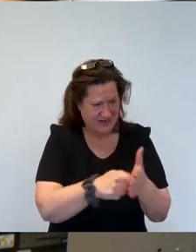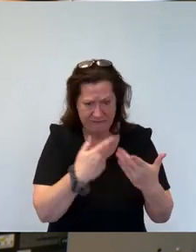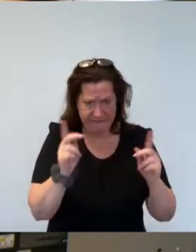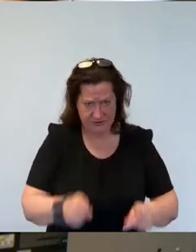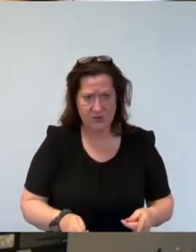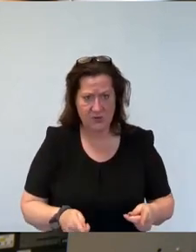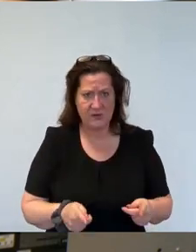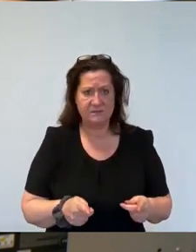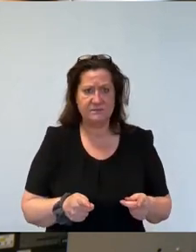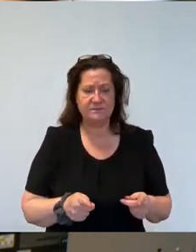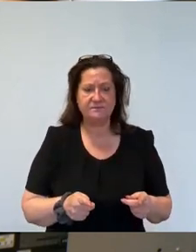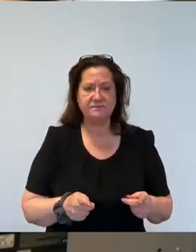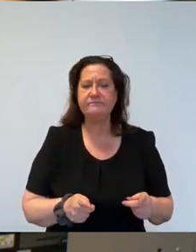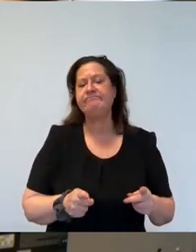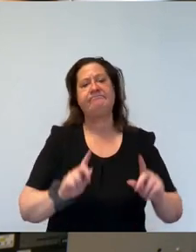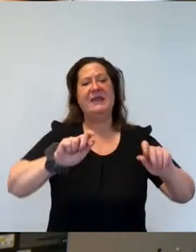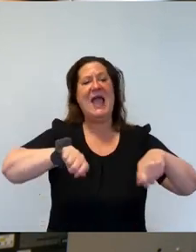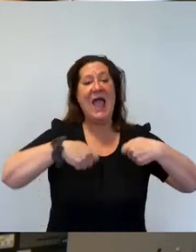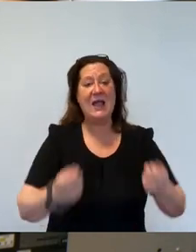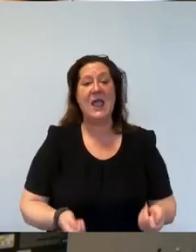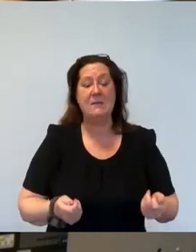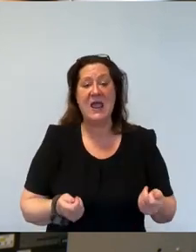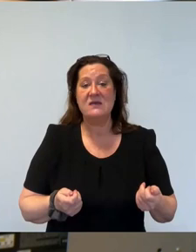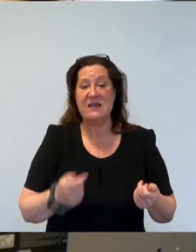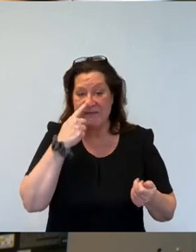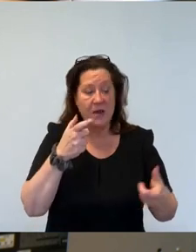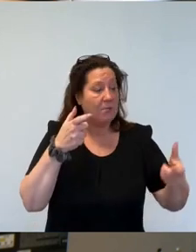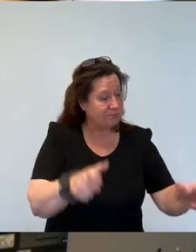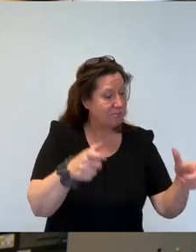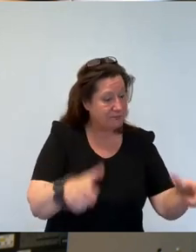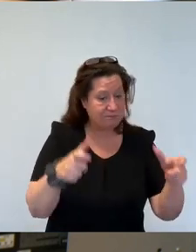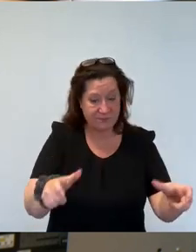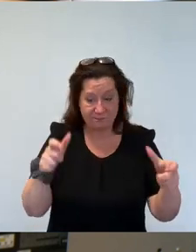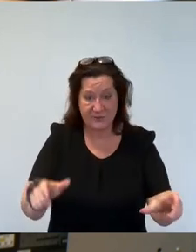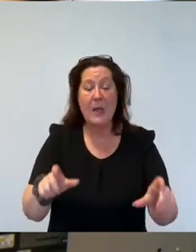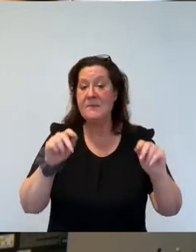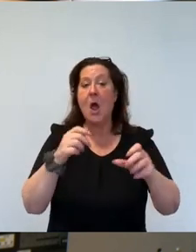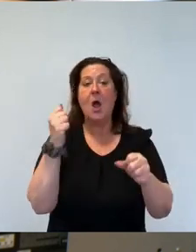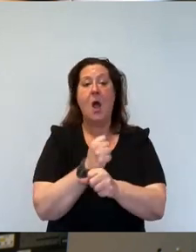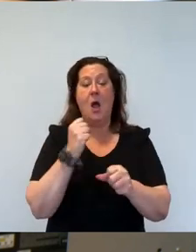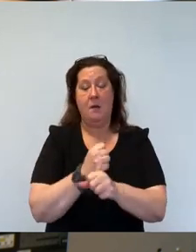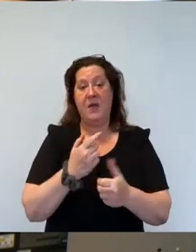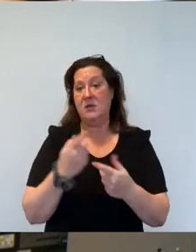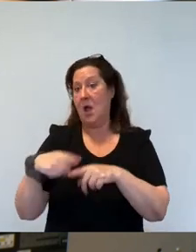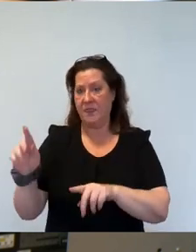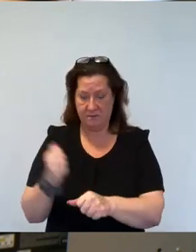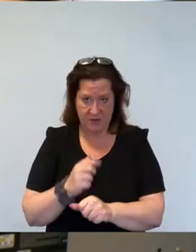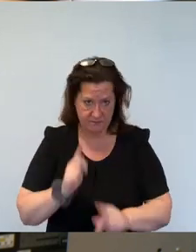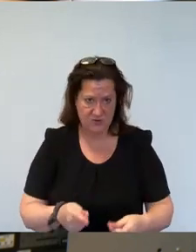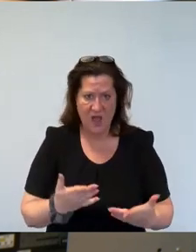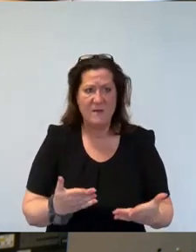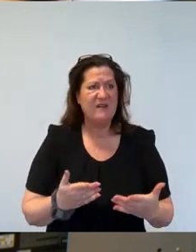Unterm Strich machen sämtliche Einschränkungen einfach nur eine Menge Arbeit, auch für Dritte und erfüllen überhaupt keinen